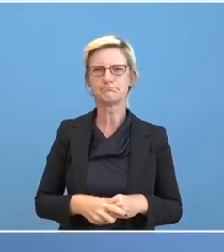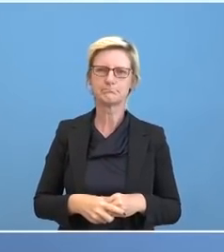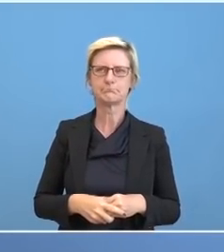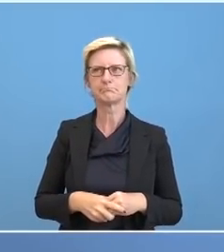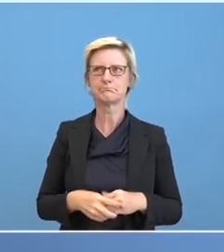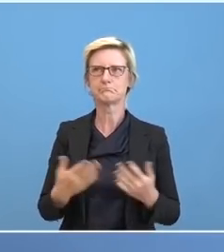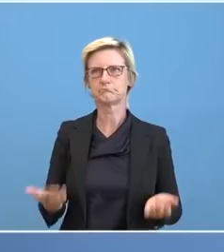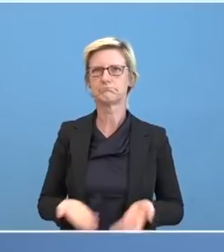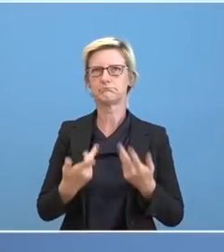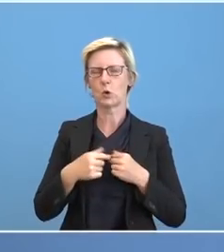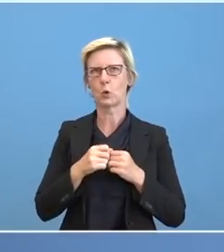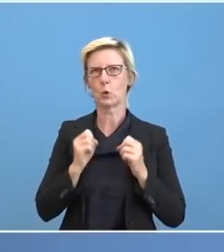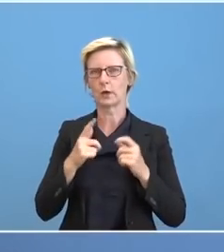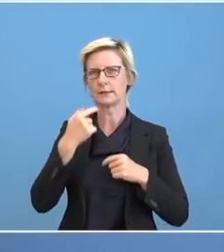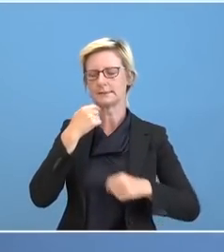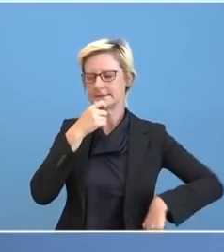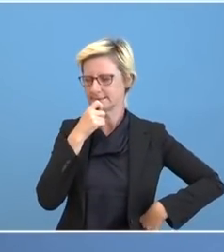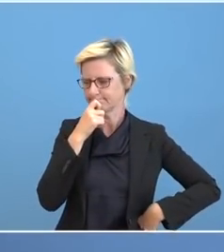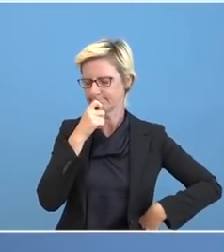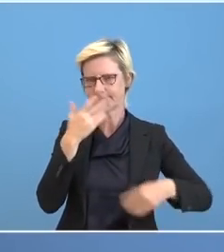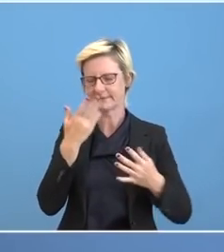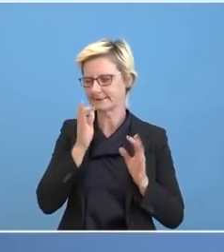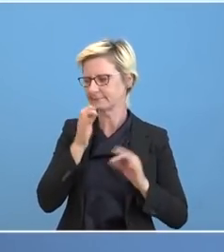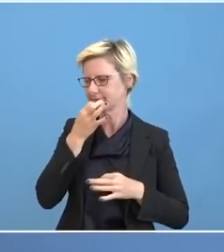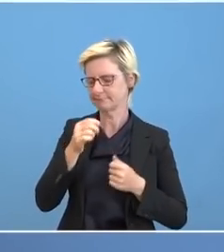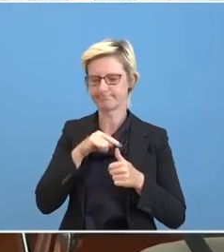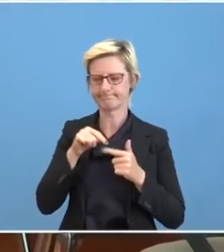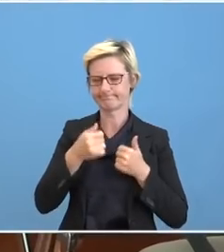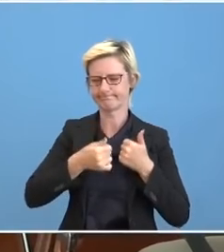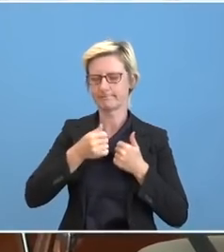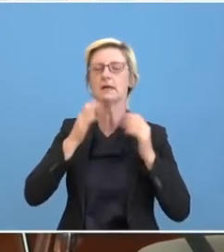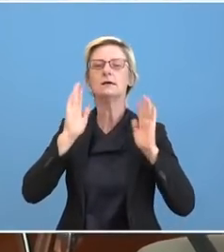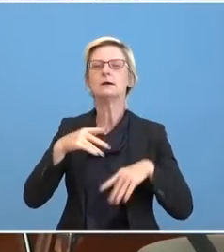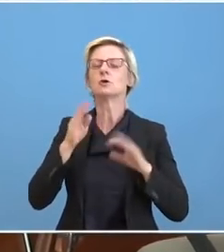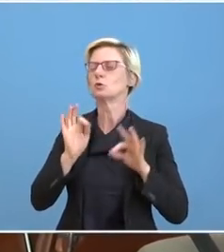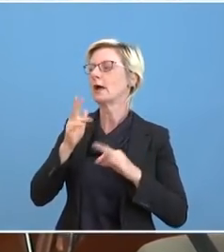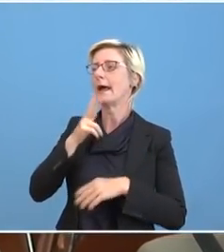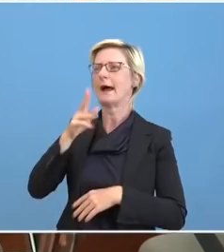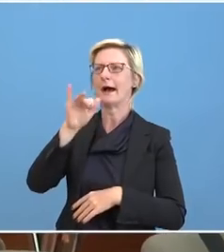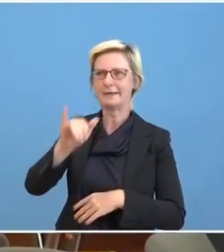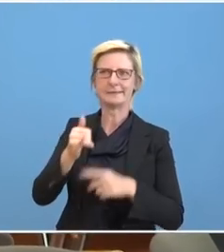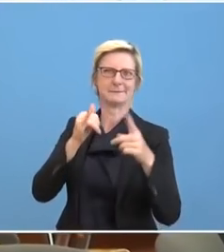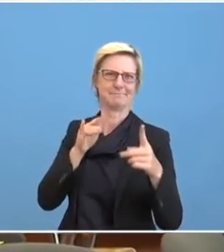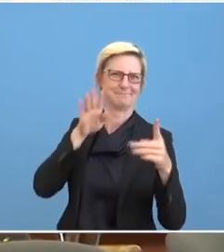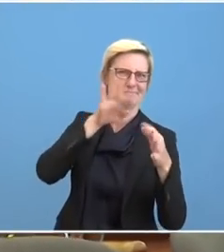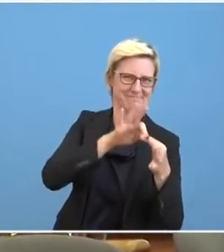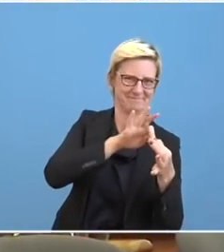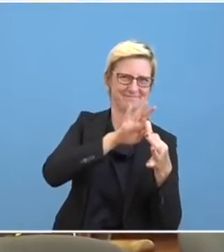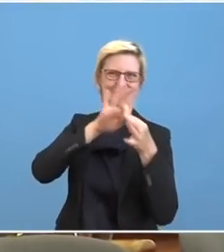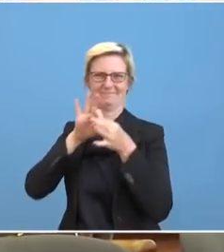müsste ich mich ja fast entscheiden, aber gut, dann vielleicht die Frage von Herrn Jessen trotzdem noch mal aufgreifen.